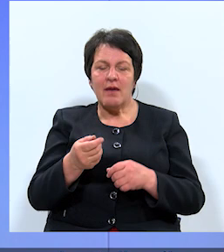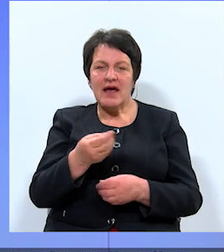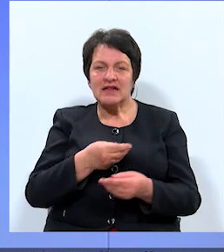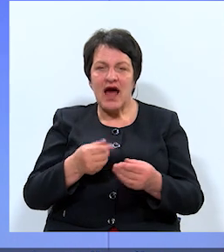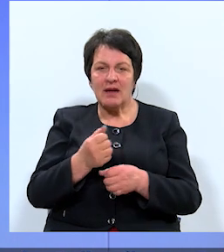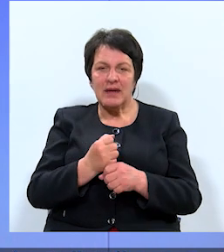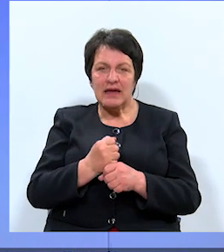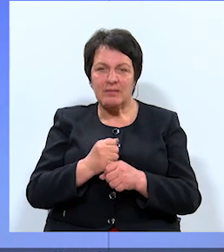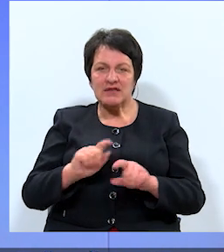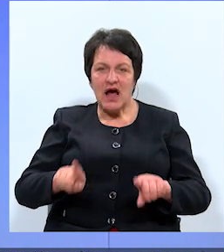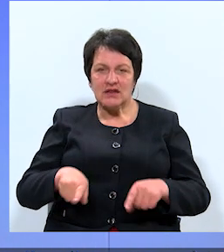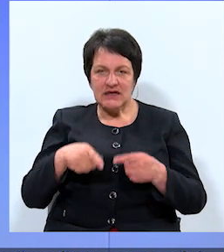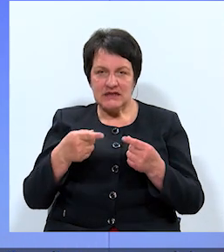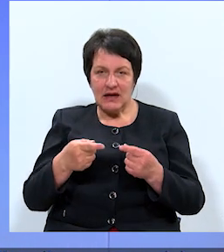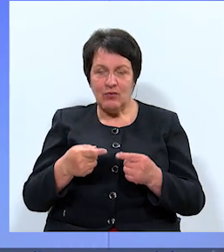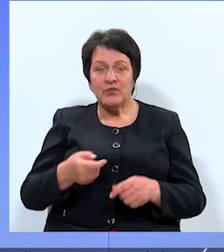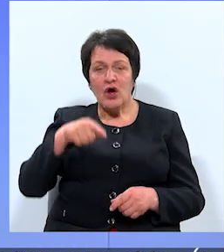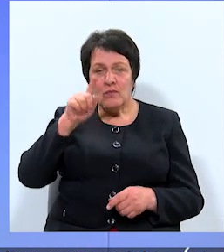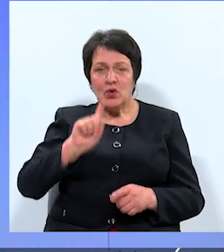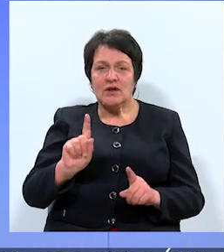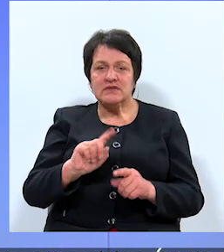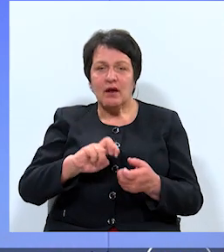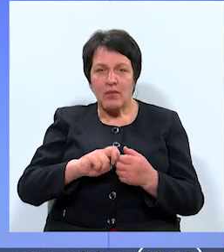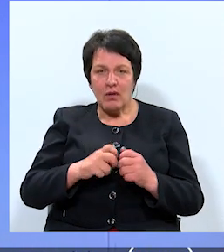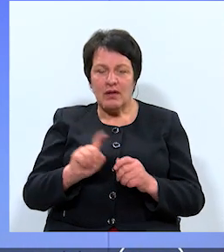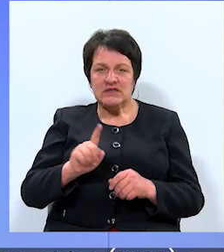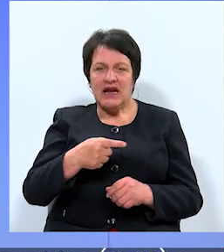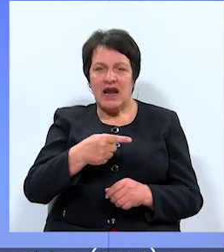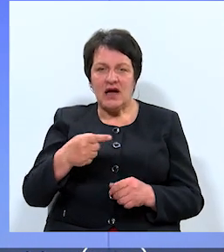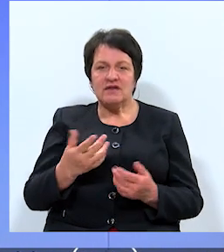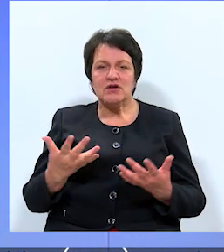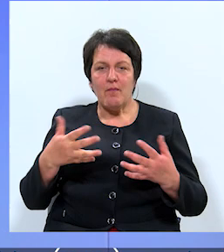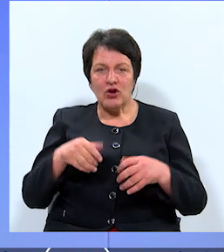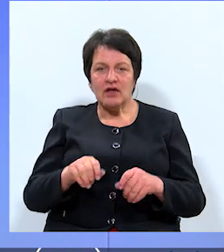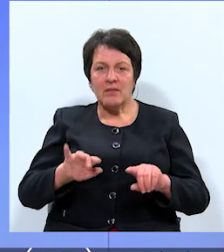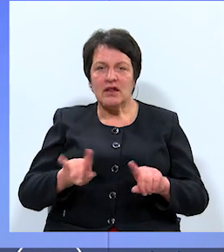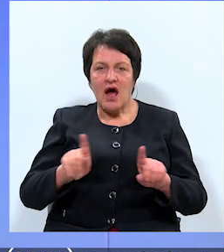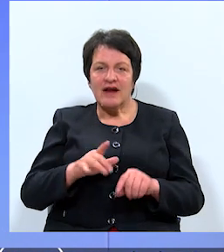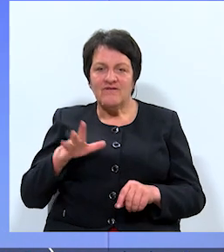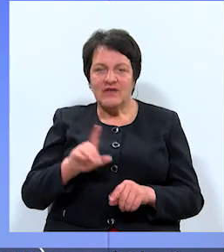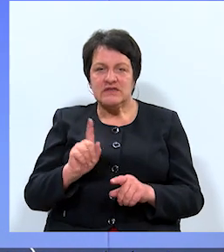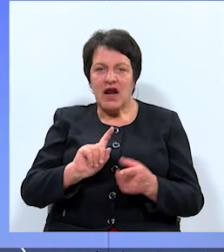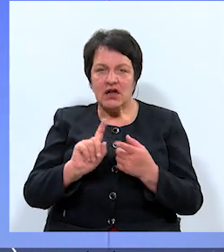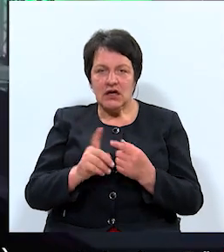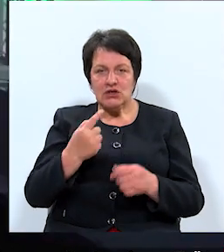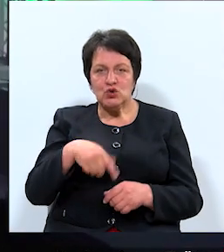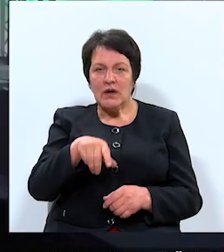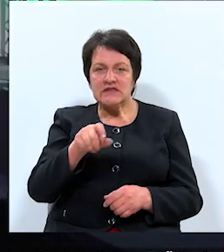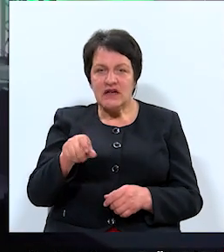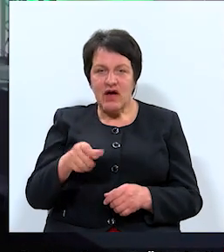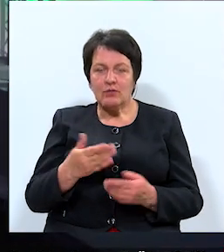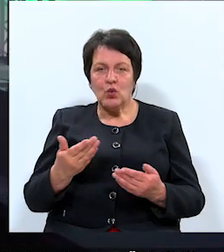attīstību. Jā, protams, ir problēmas, ir negatīvas politikā, bet arī viss ir atkarīgs no cilvēkiem, kurus